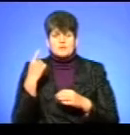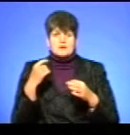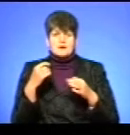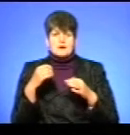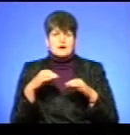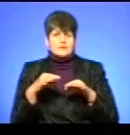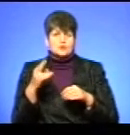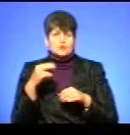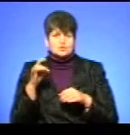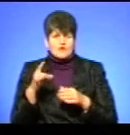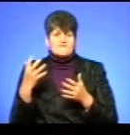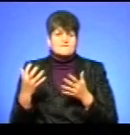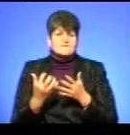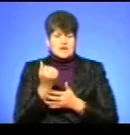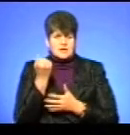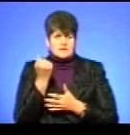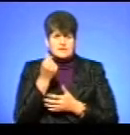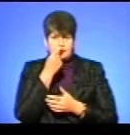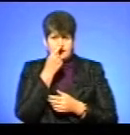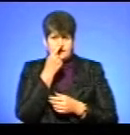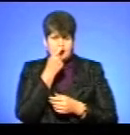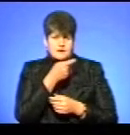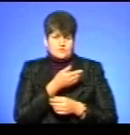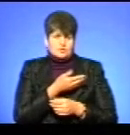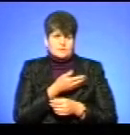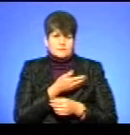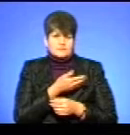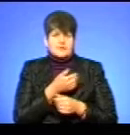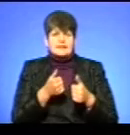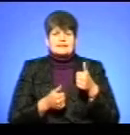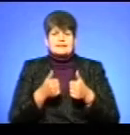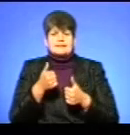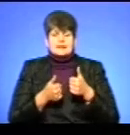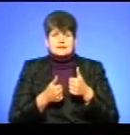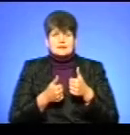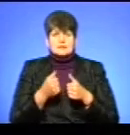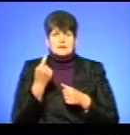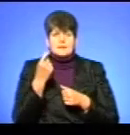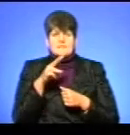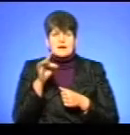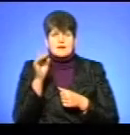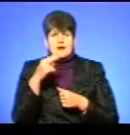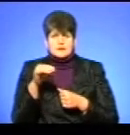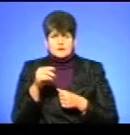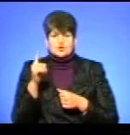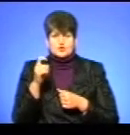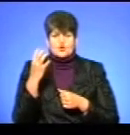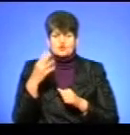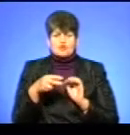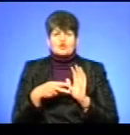Облавтодор виграв недавно тендер на 1 млрд 147 млрд.